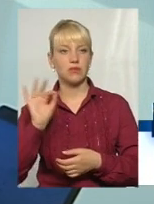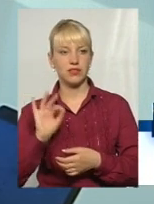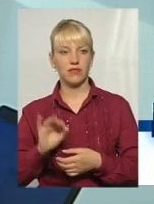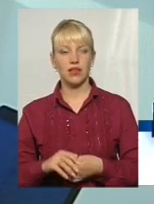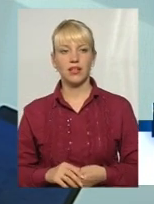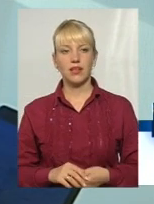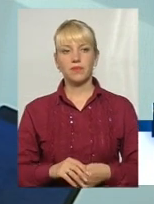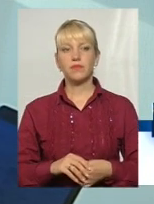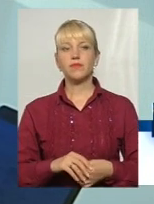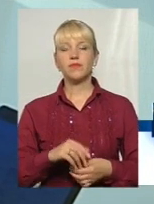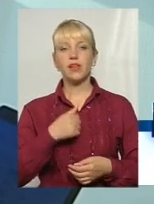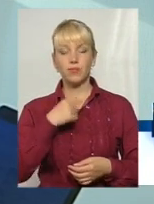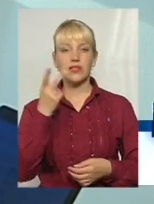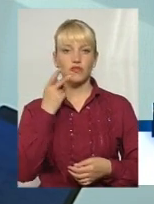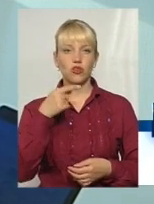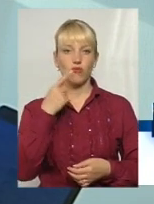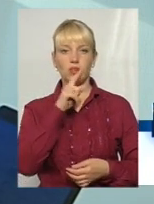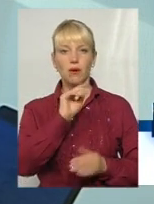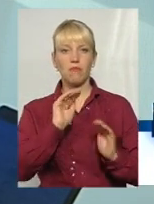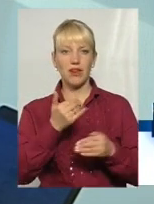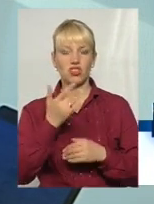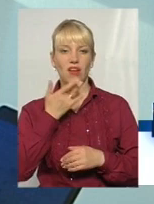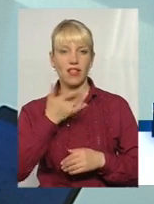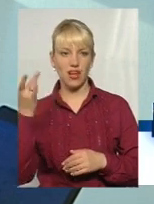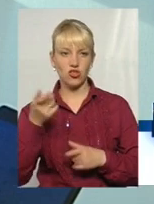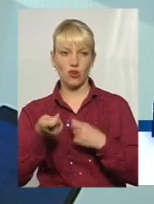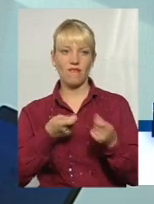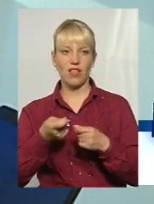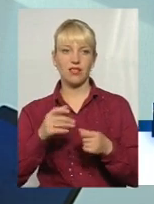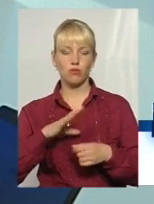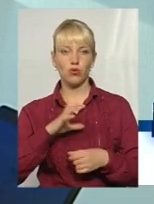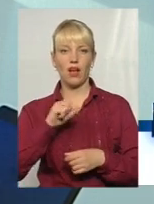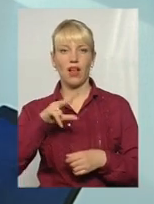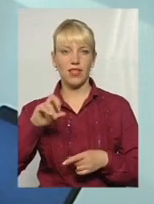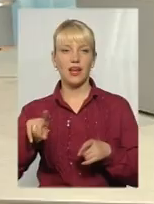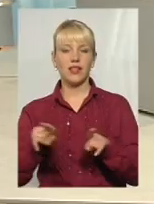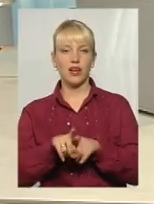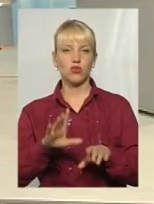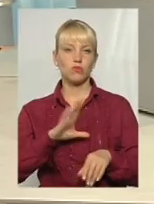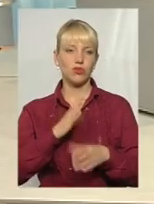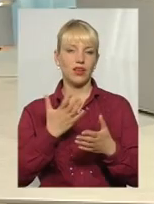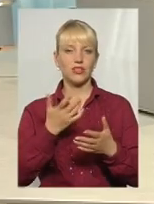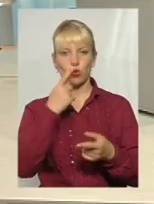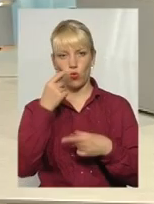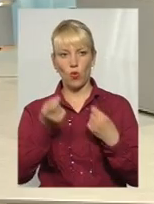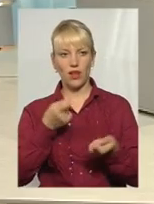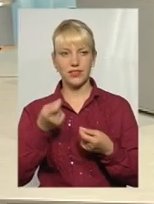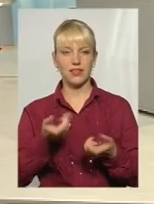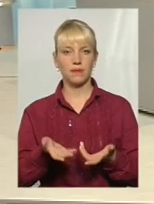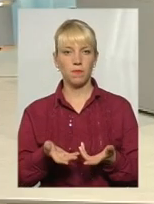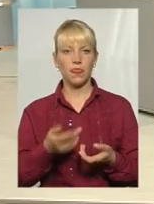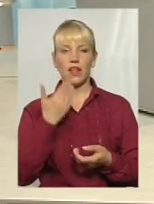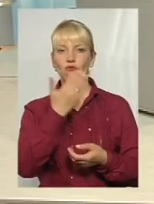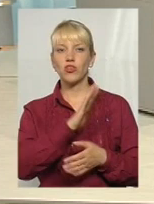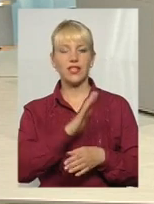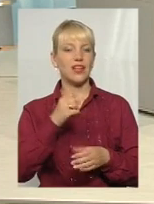хоч я завжди кажу, там менше радянської влади було, але теж були якісь свої нюанси, вони не